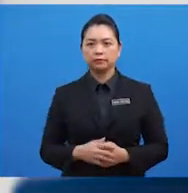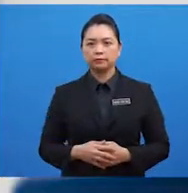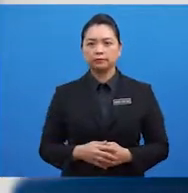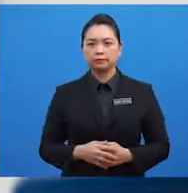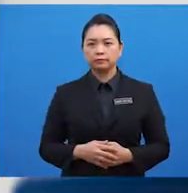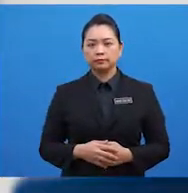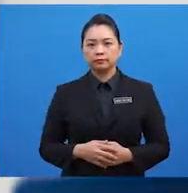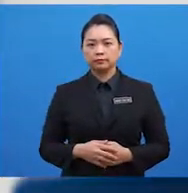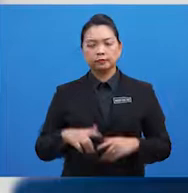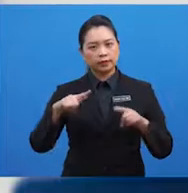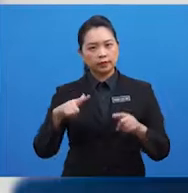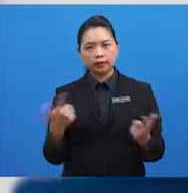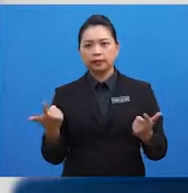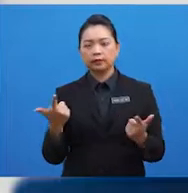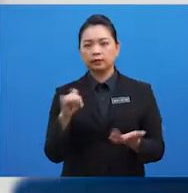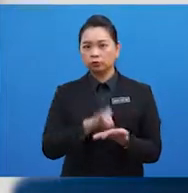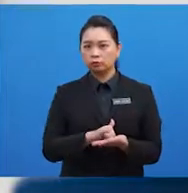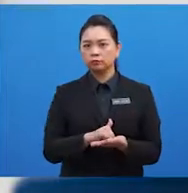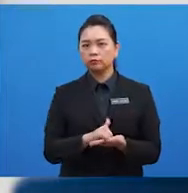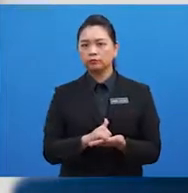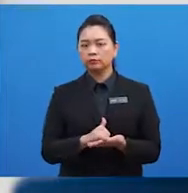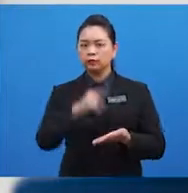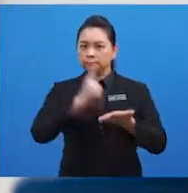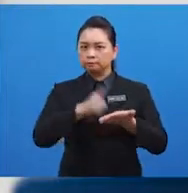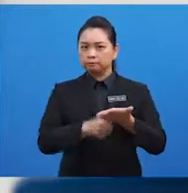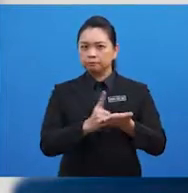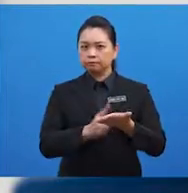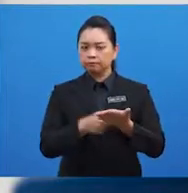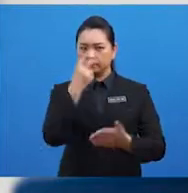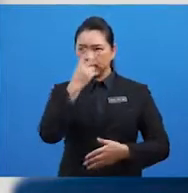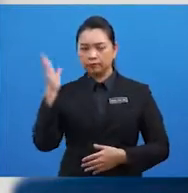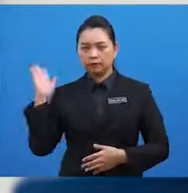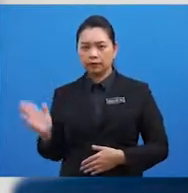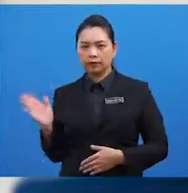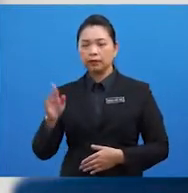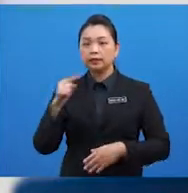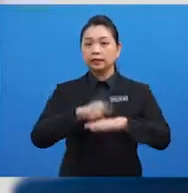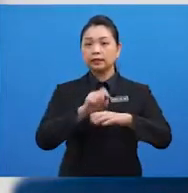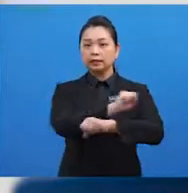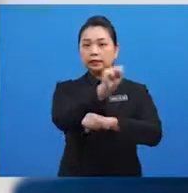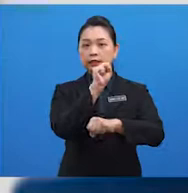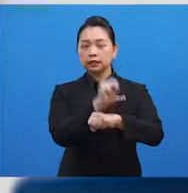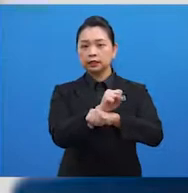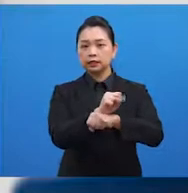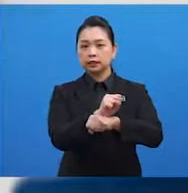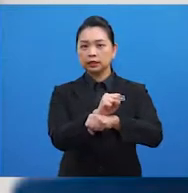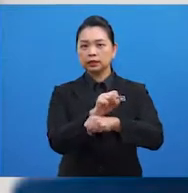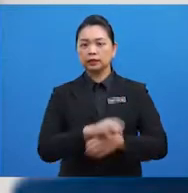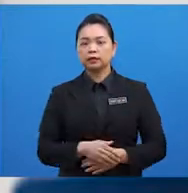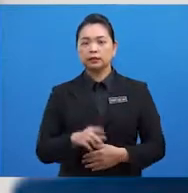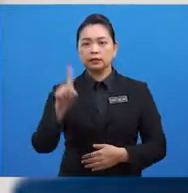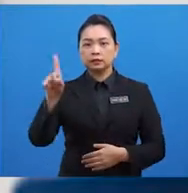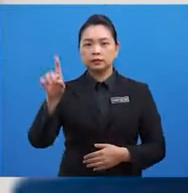Selain Zofan, pada persidangan Menteri-Menteri Luar ASEAN di Singapura pada tahun 1987,